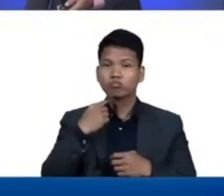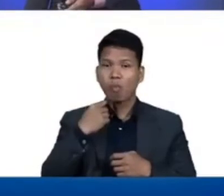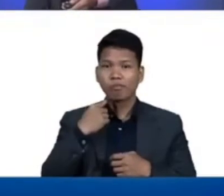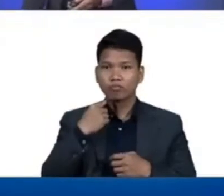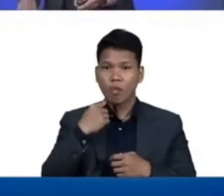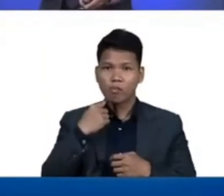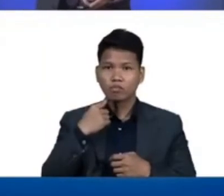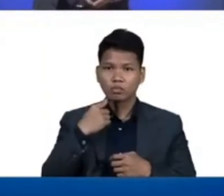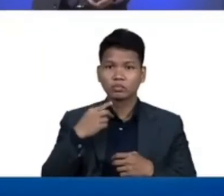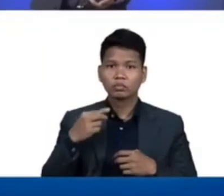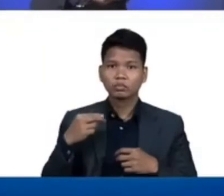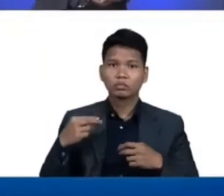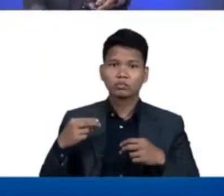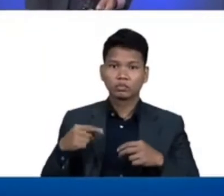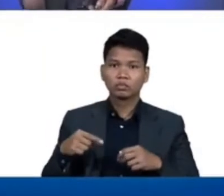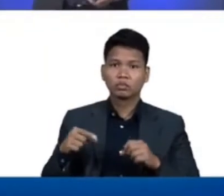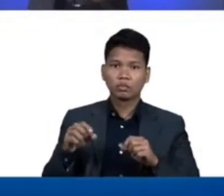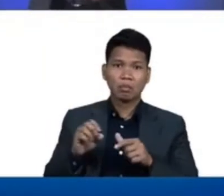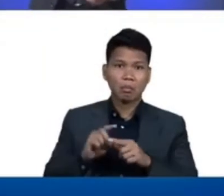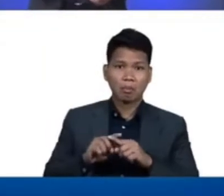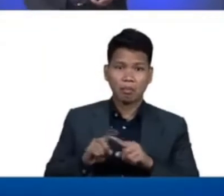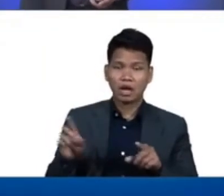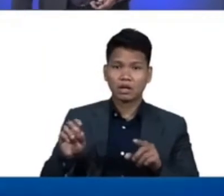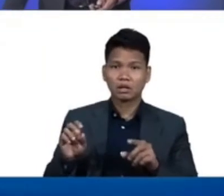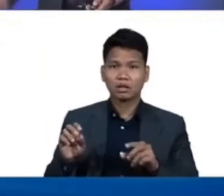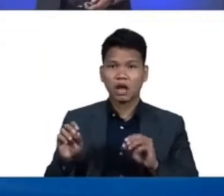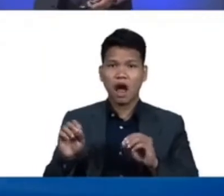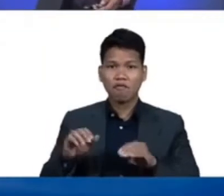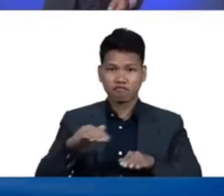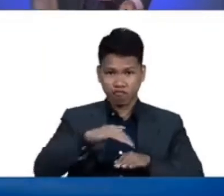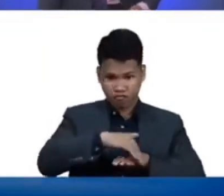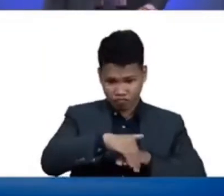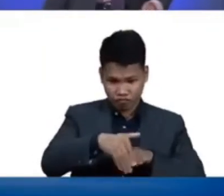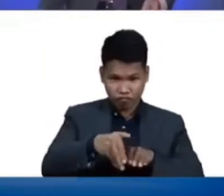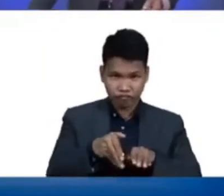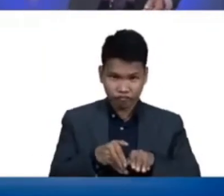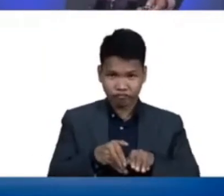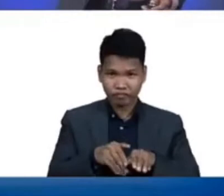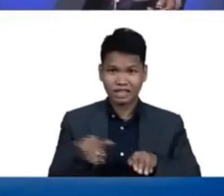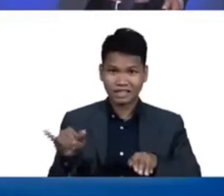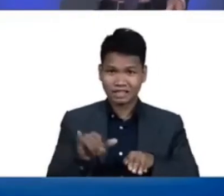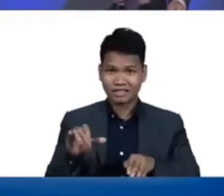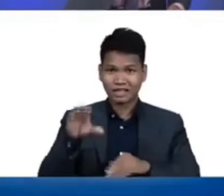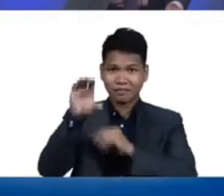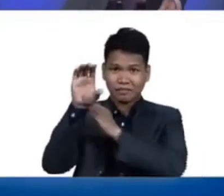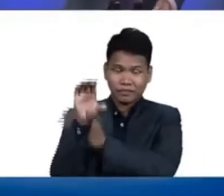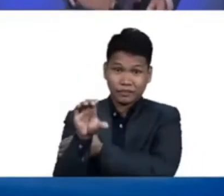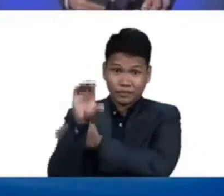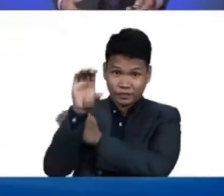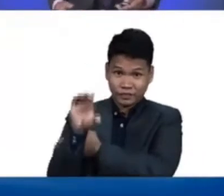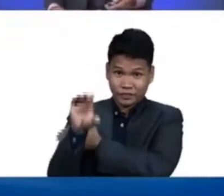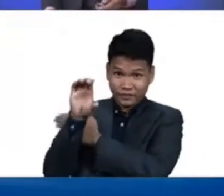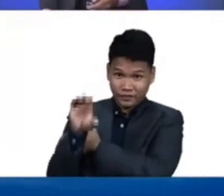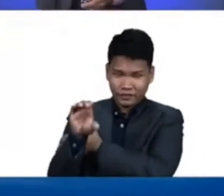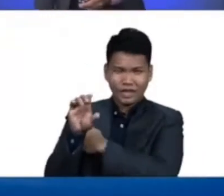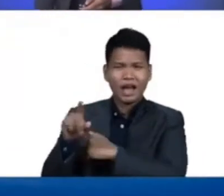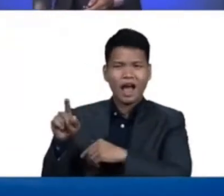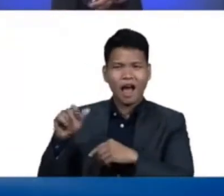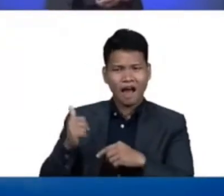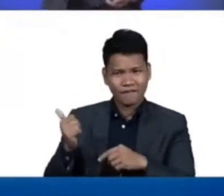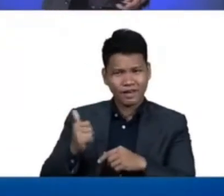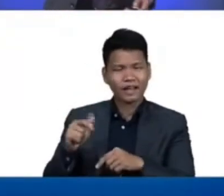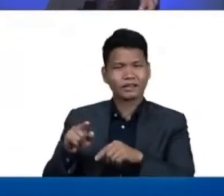crow and hobs you shall not eat such as this the camel at iba't iba pang mga mga